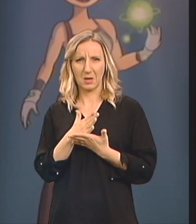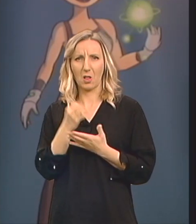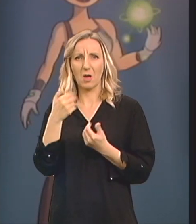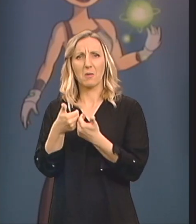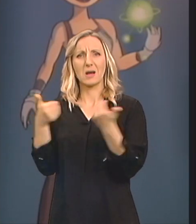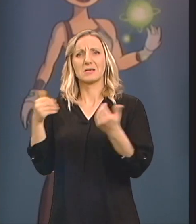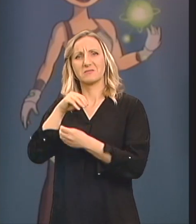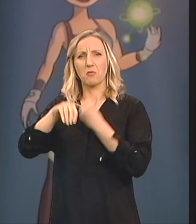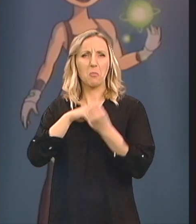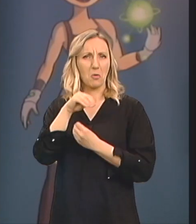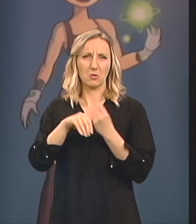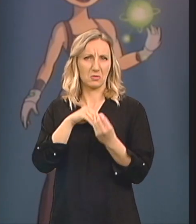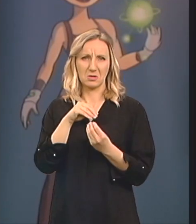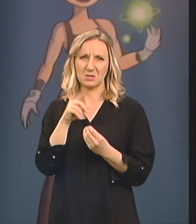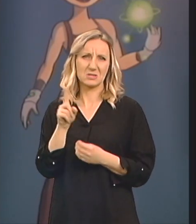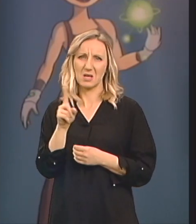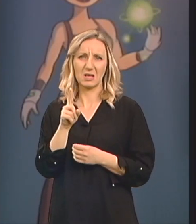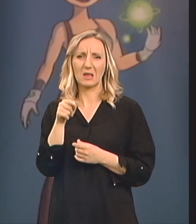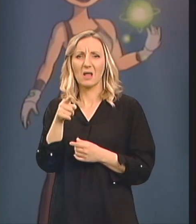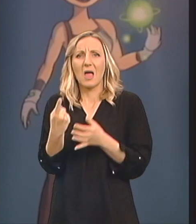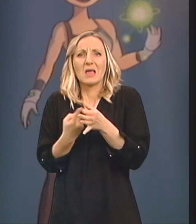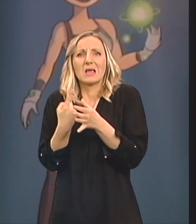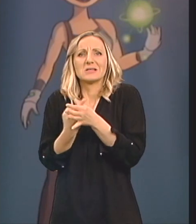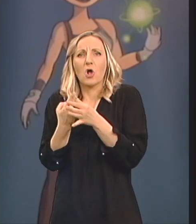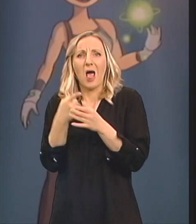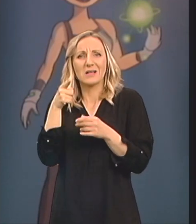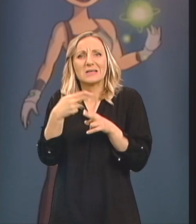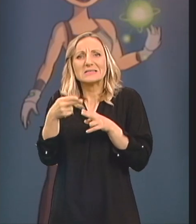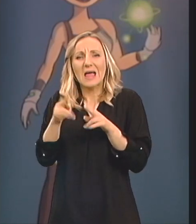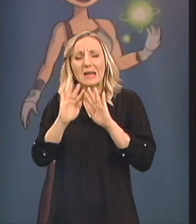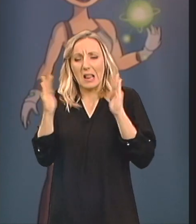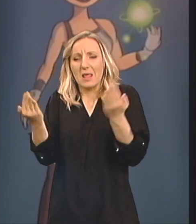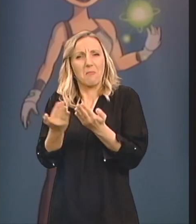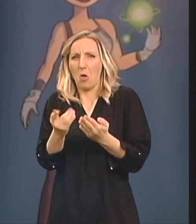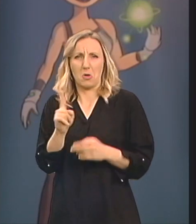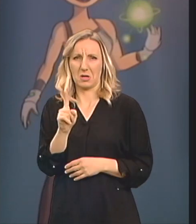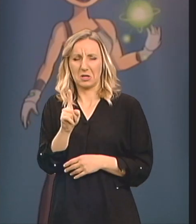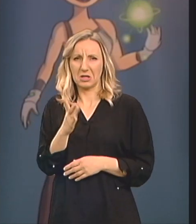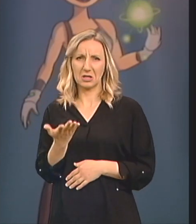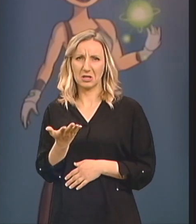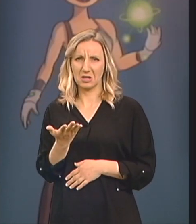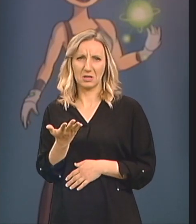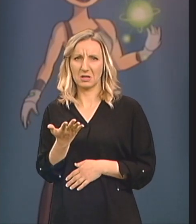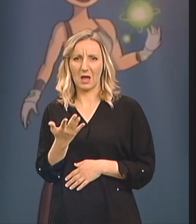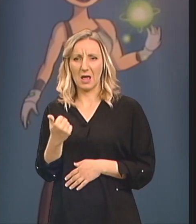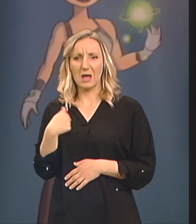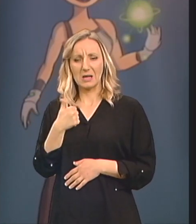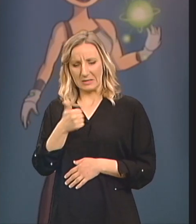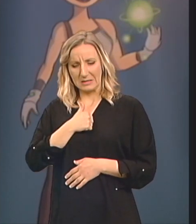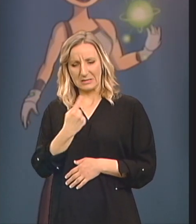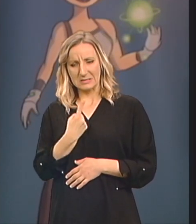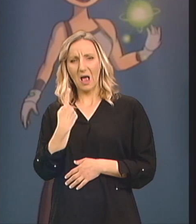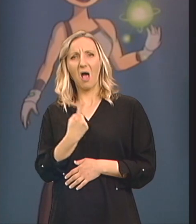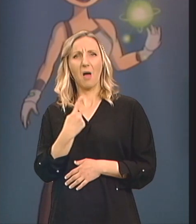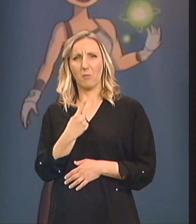izolacija Taj sterilni blok Nije mi teško padala Ta samoća Nekako